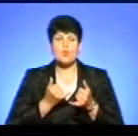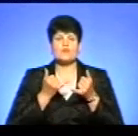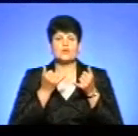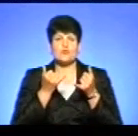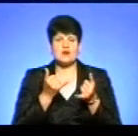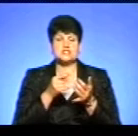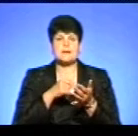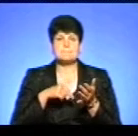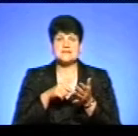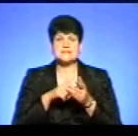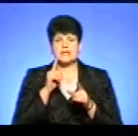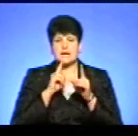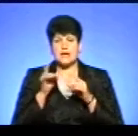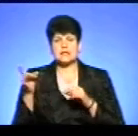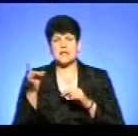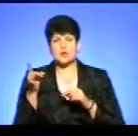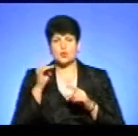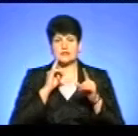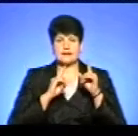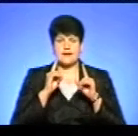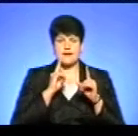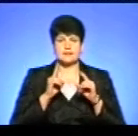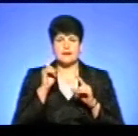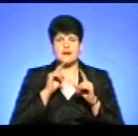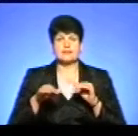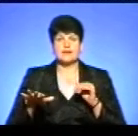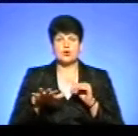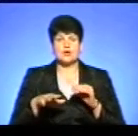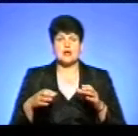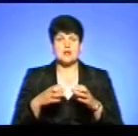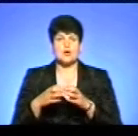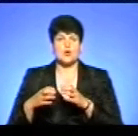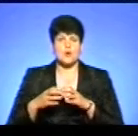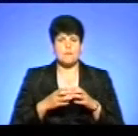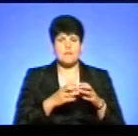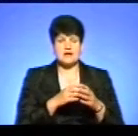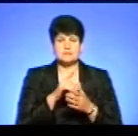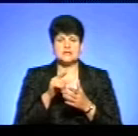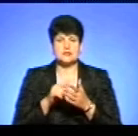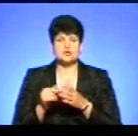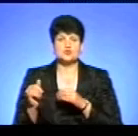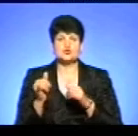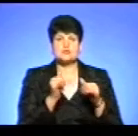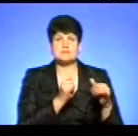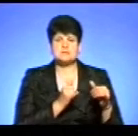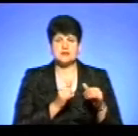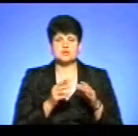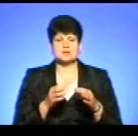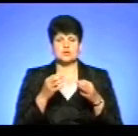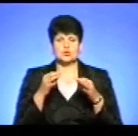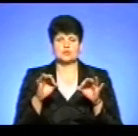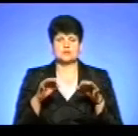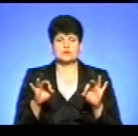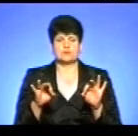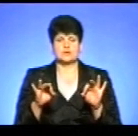міських рад, районних рад і рад територіальних громад питання щодо забезпечення доступності